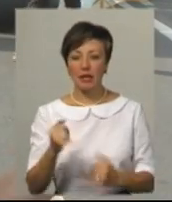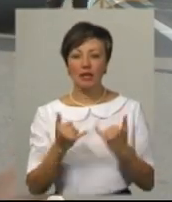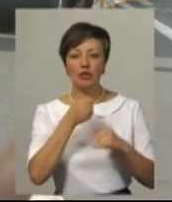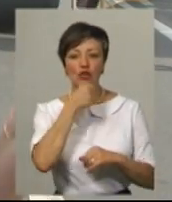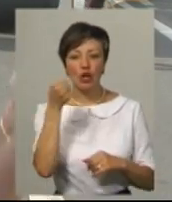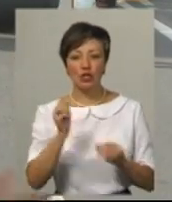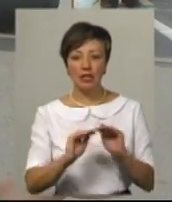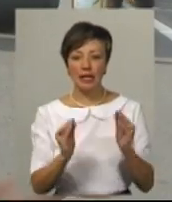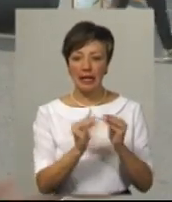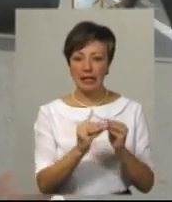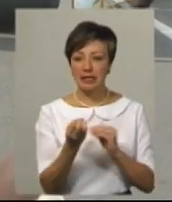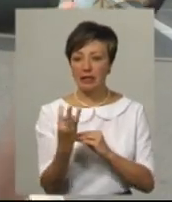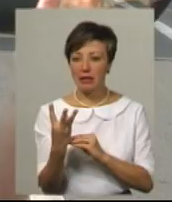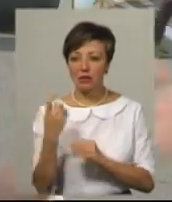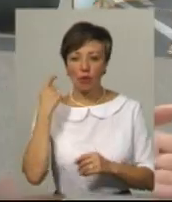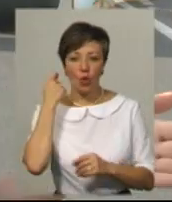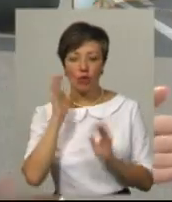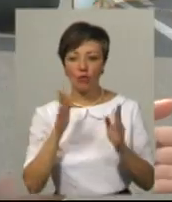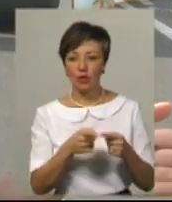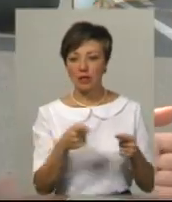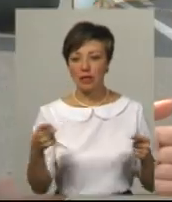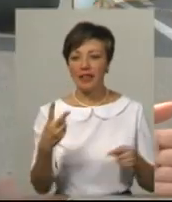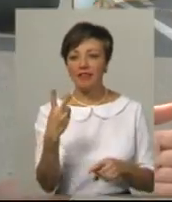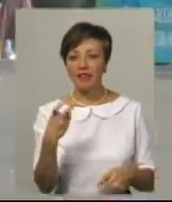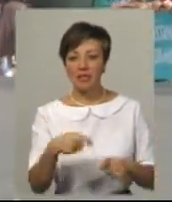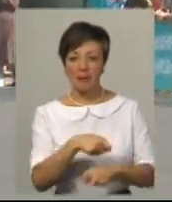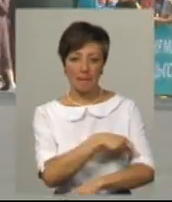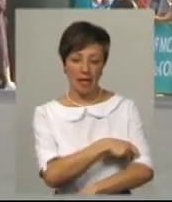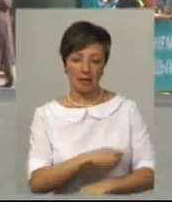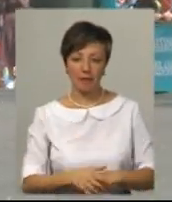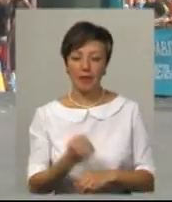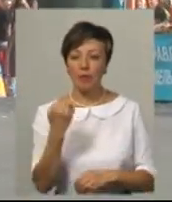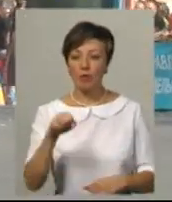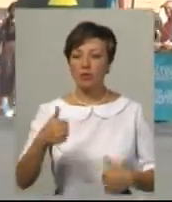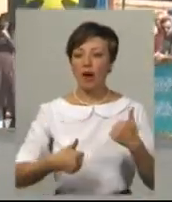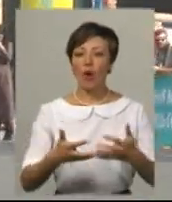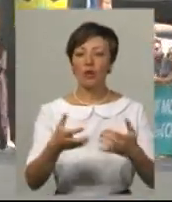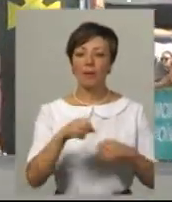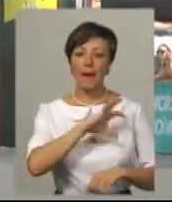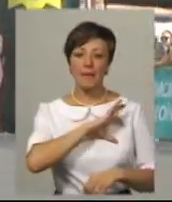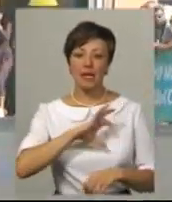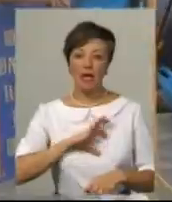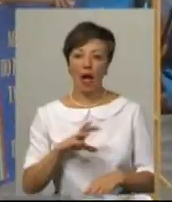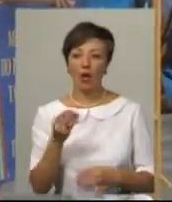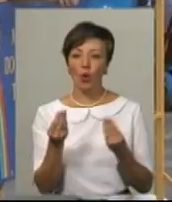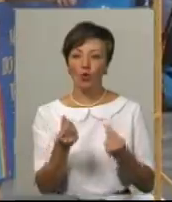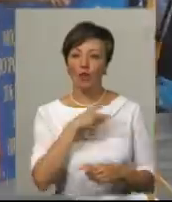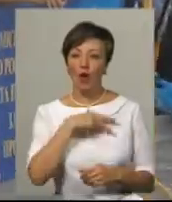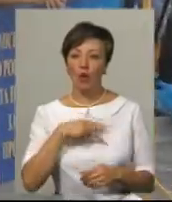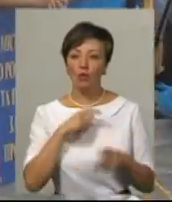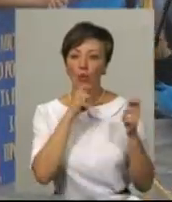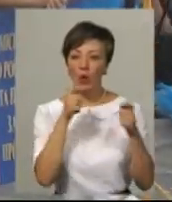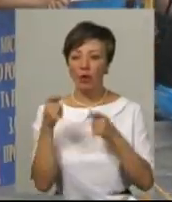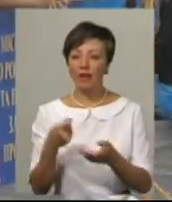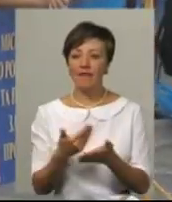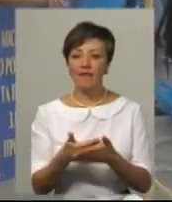старших дітей 10-13 років будуть дистанція 200 метрів. Переможці змагань отримали медалі, грошові винагороди та подарунки від